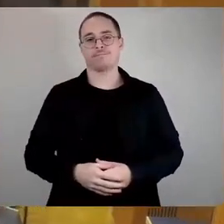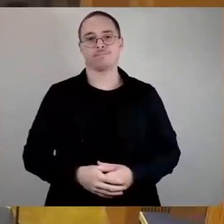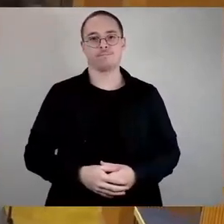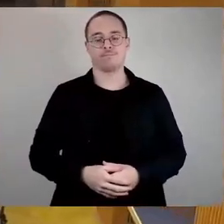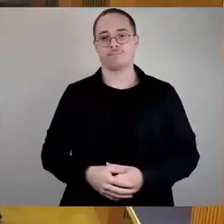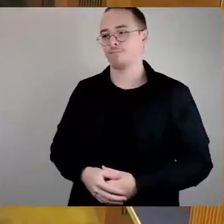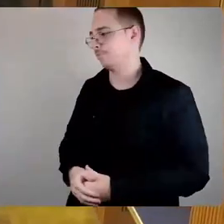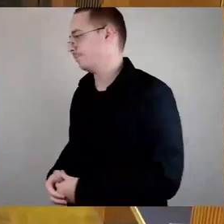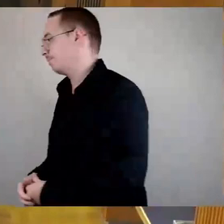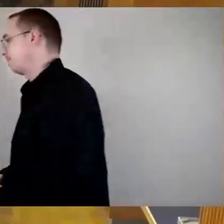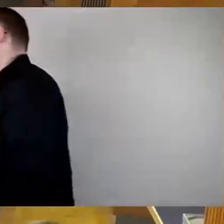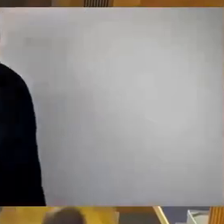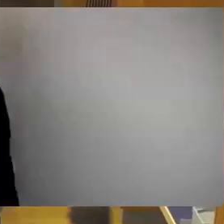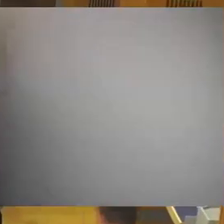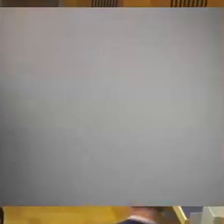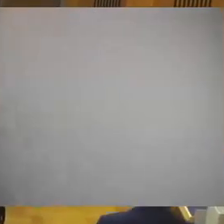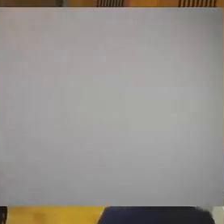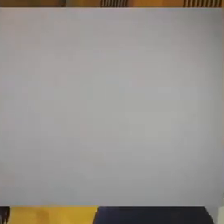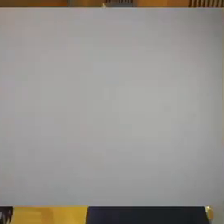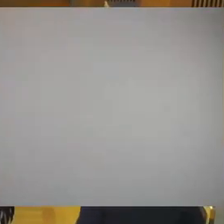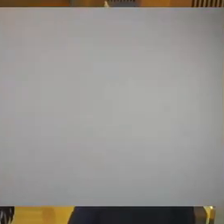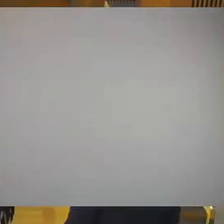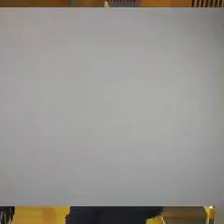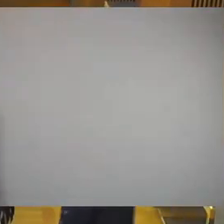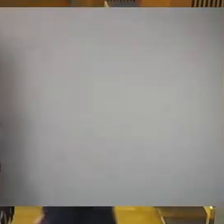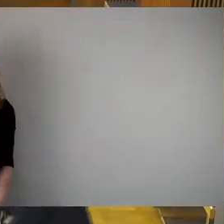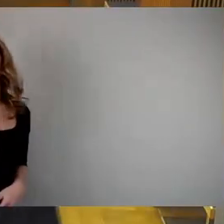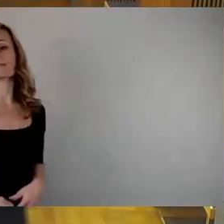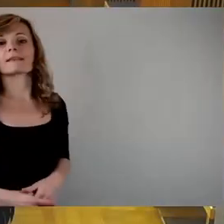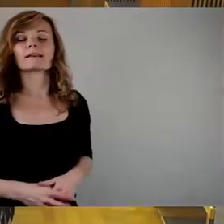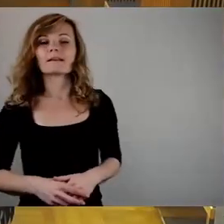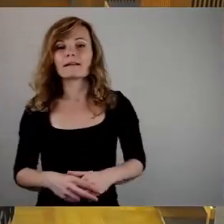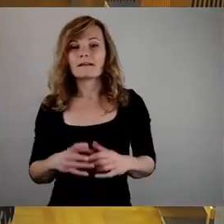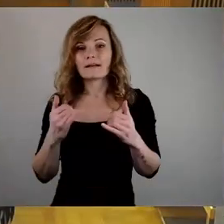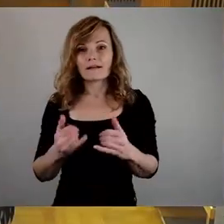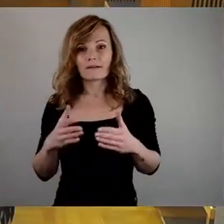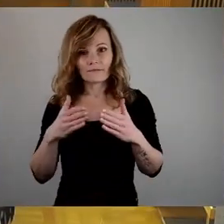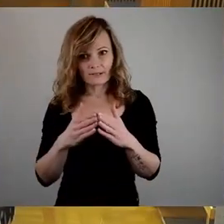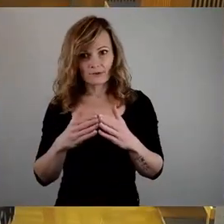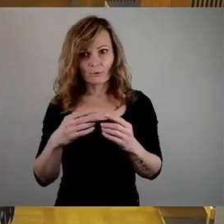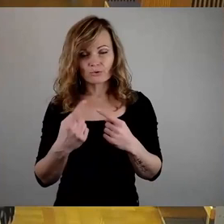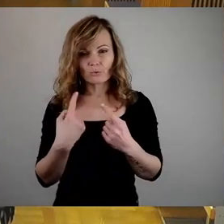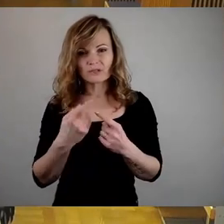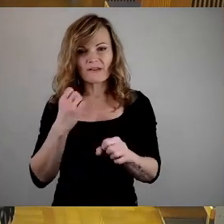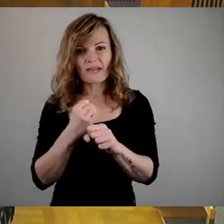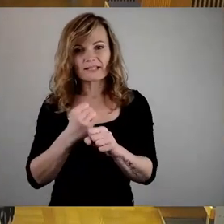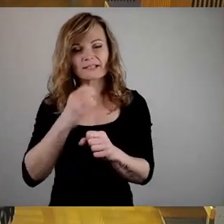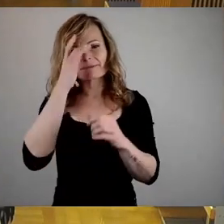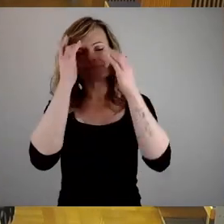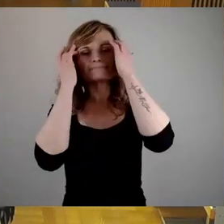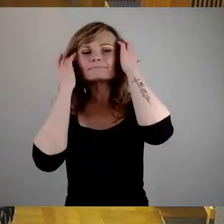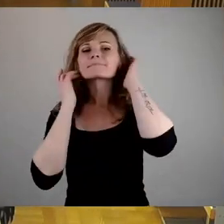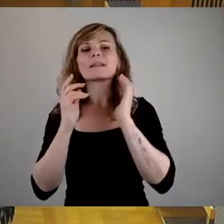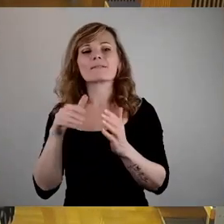So, damit sind wir erstmal durch die Fraktionsrunde durch. Weitere Redner sind signalisiert. In der Reihenfolge